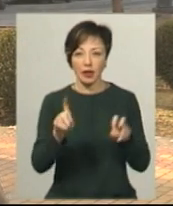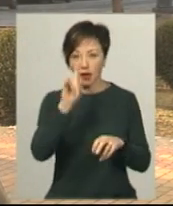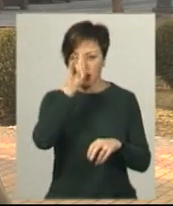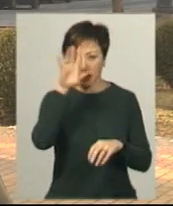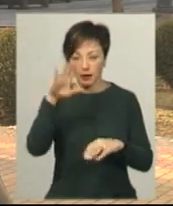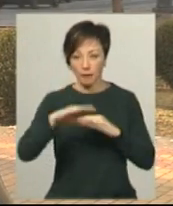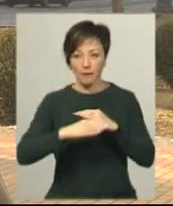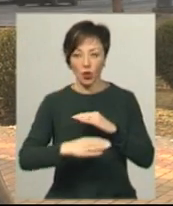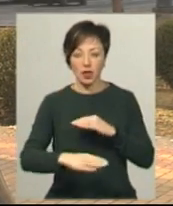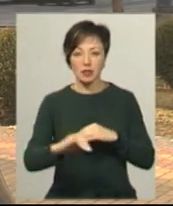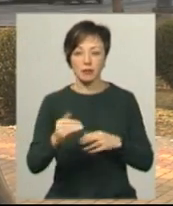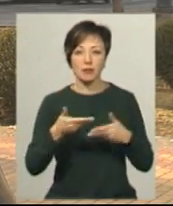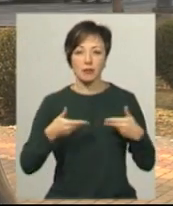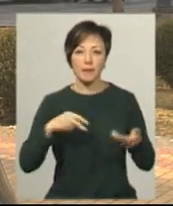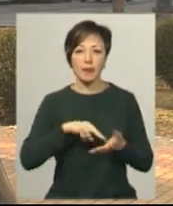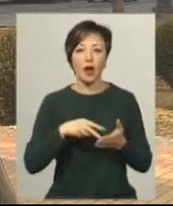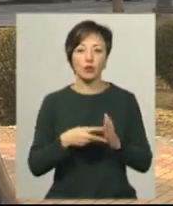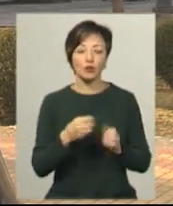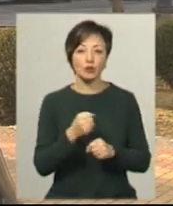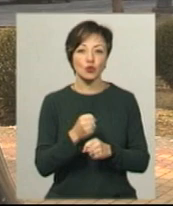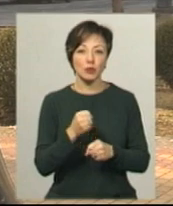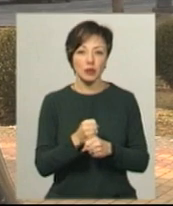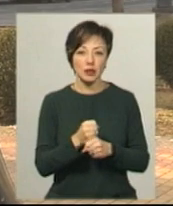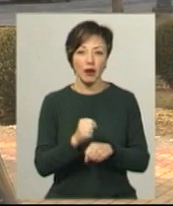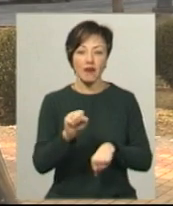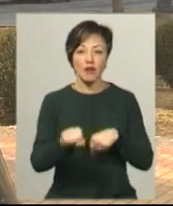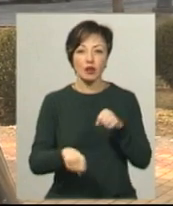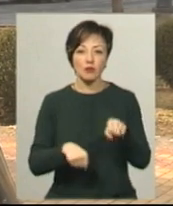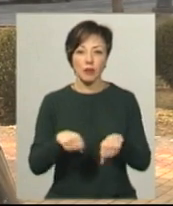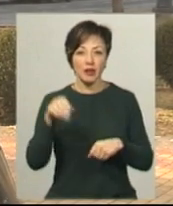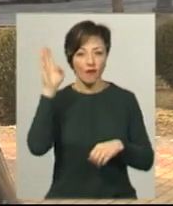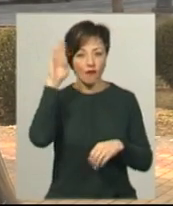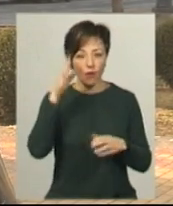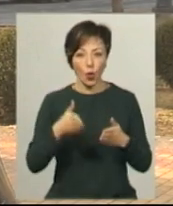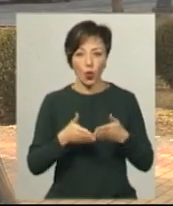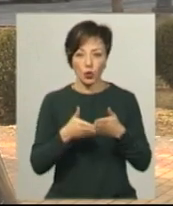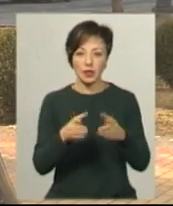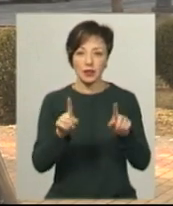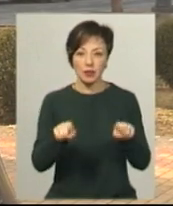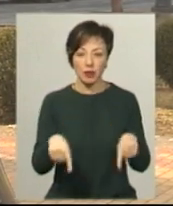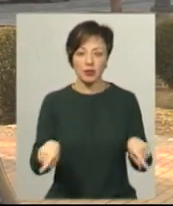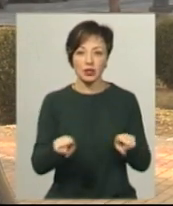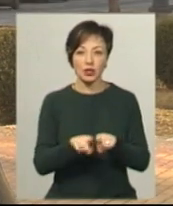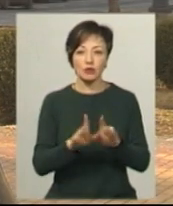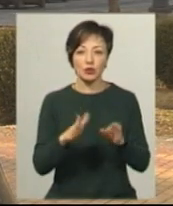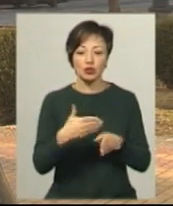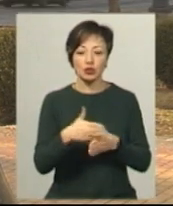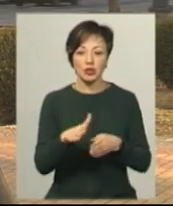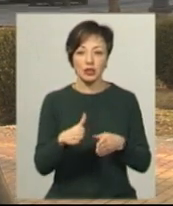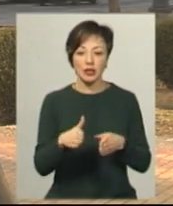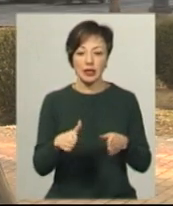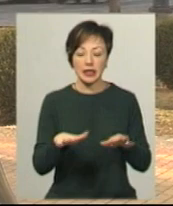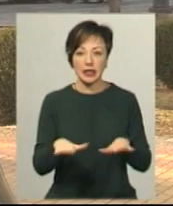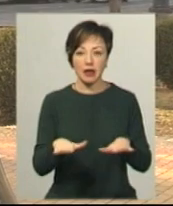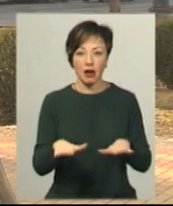понизя». Ми його плануємо зробити велосипедно-водний, тобто там теж буде частинка ділянки